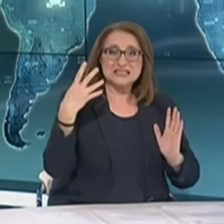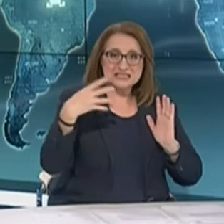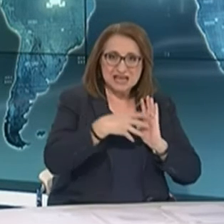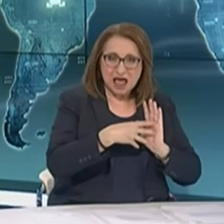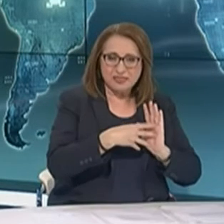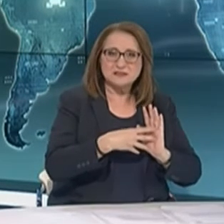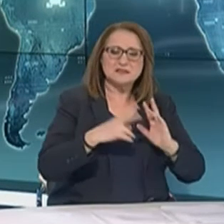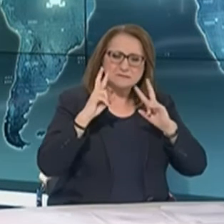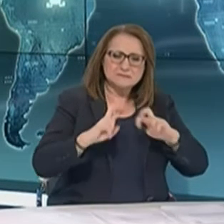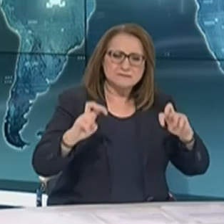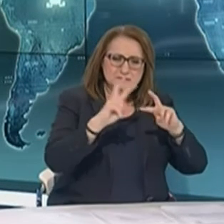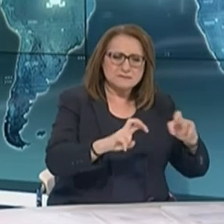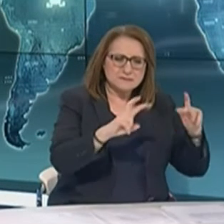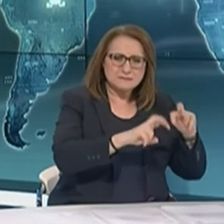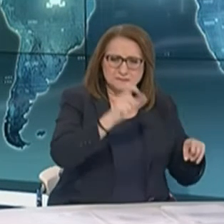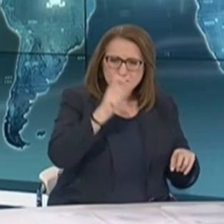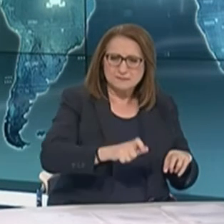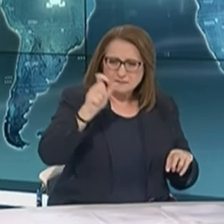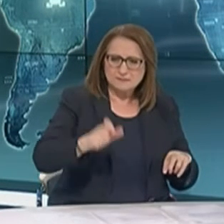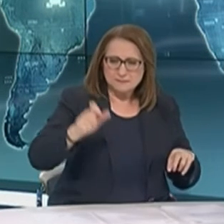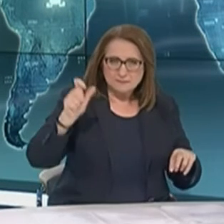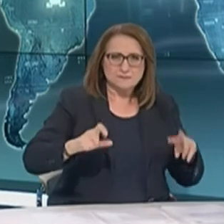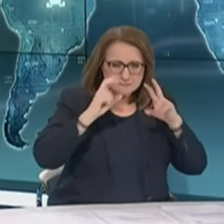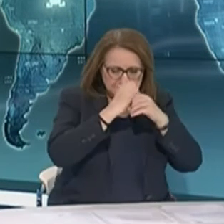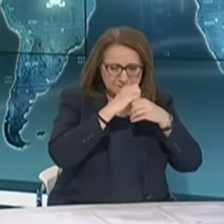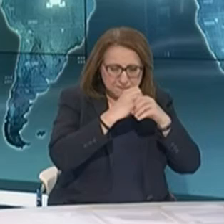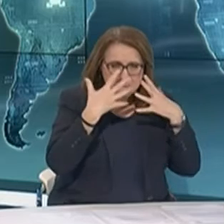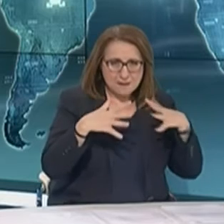εργαστηριακά δείγματα για την παρουσία του νέου κορονοϊού.